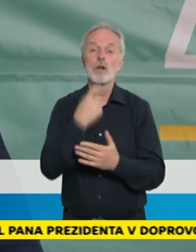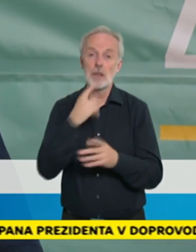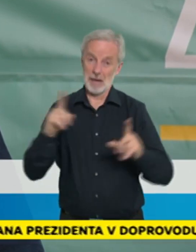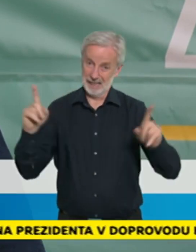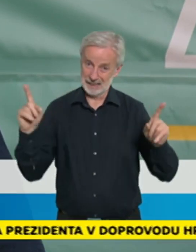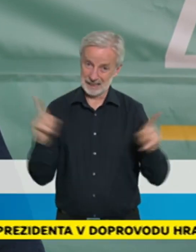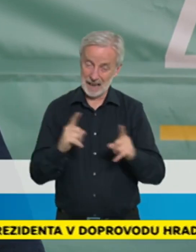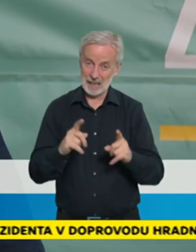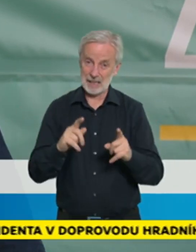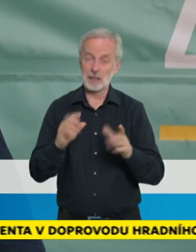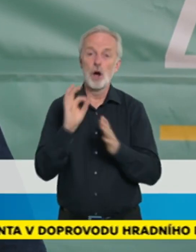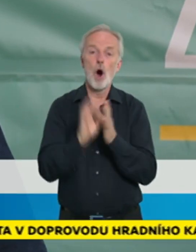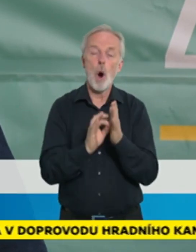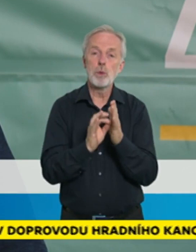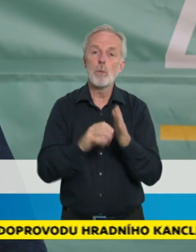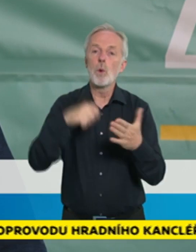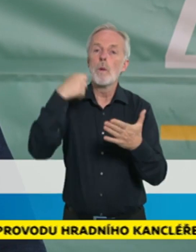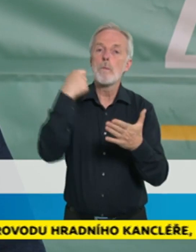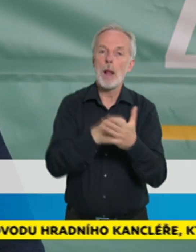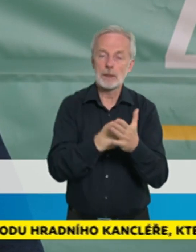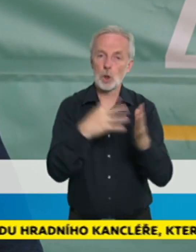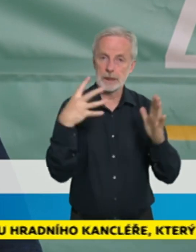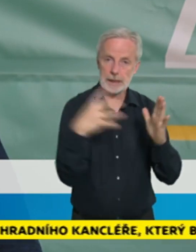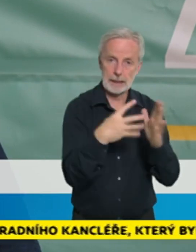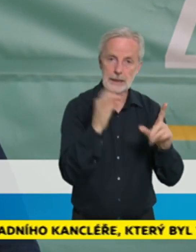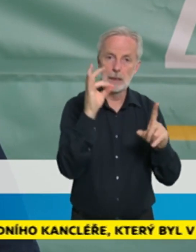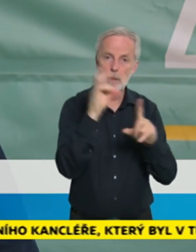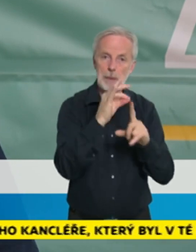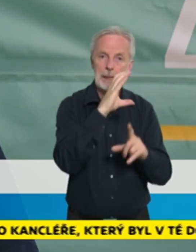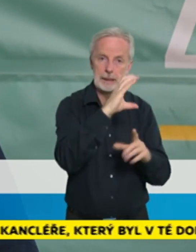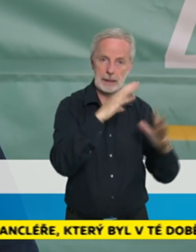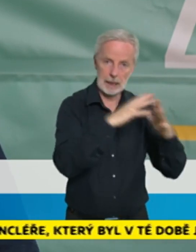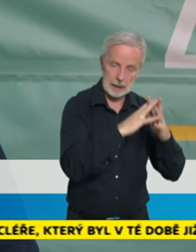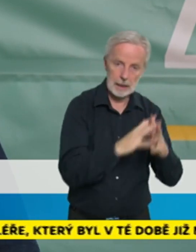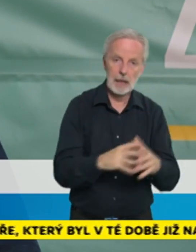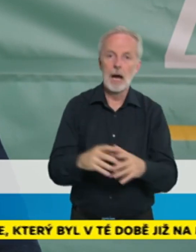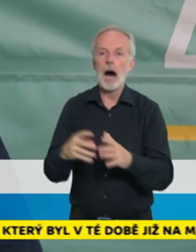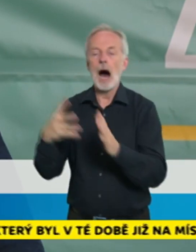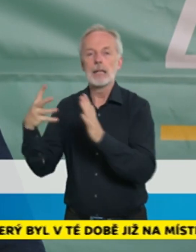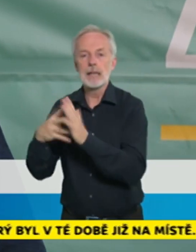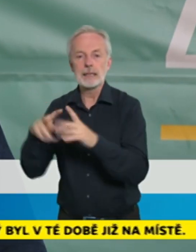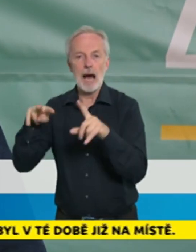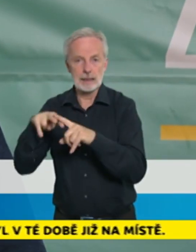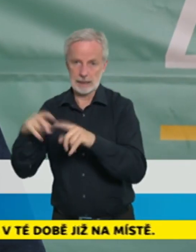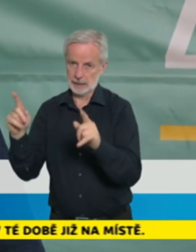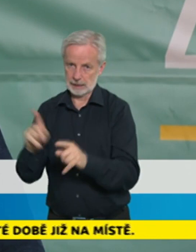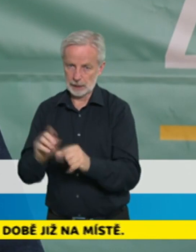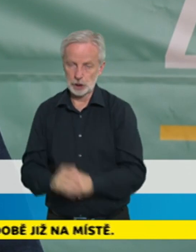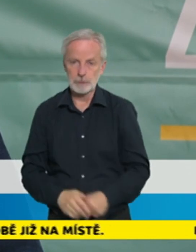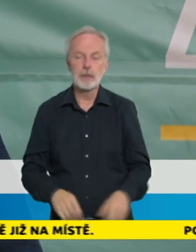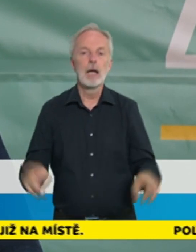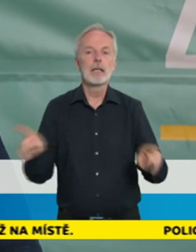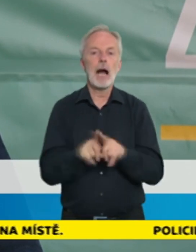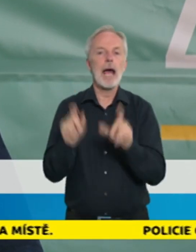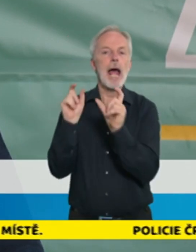Německo. A další opatření, které je, je teda zkrácení té karantény. Co se týká těch